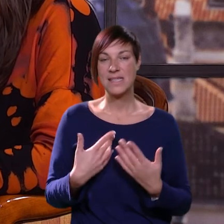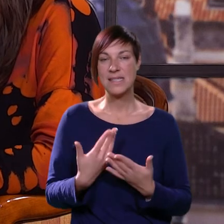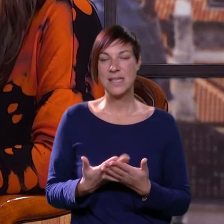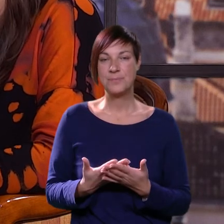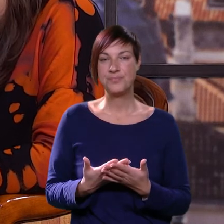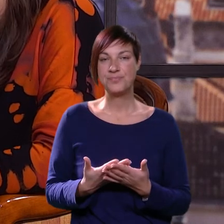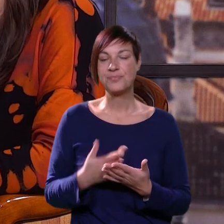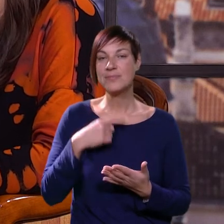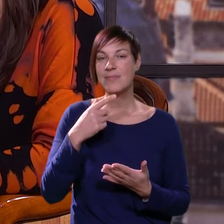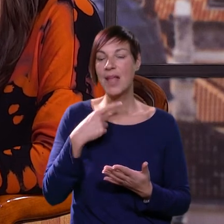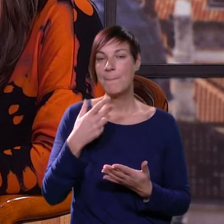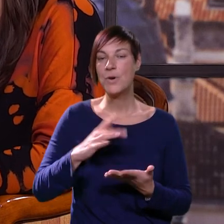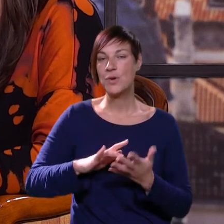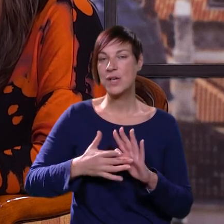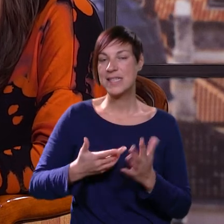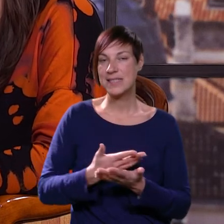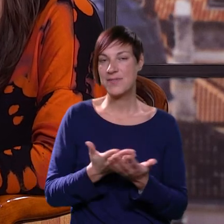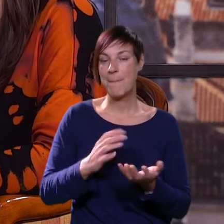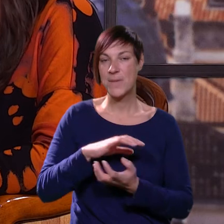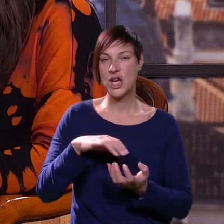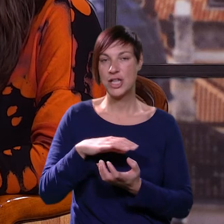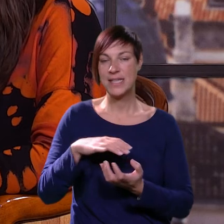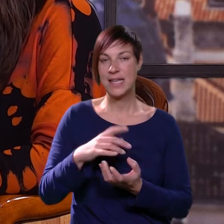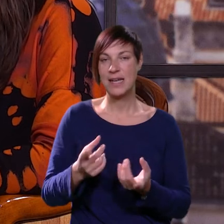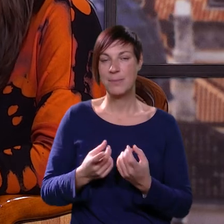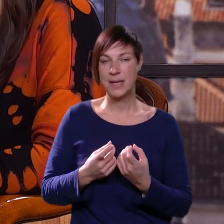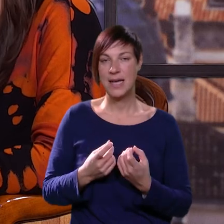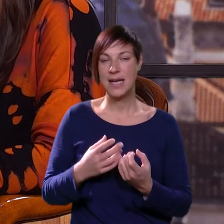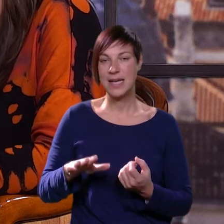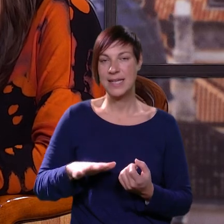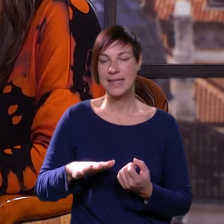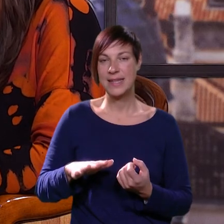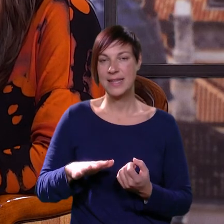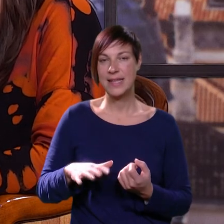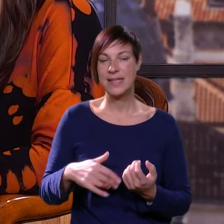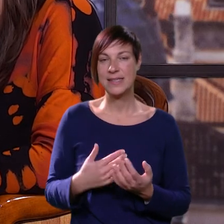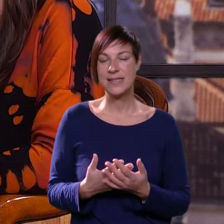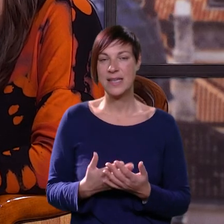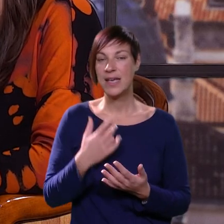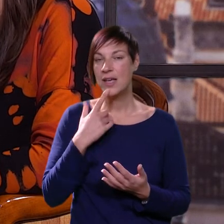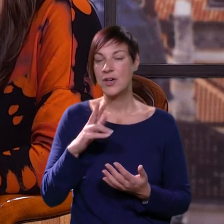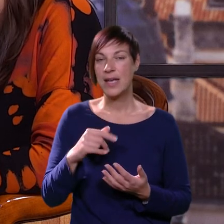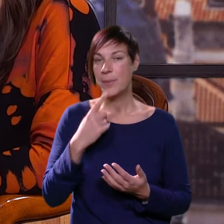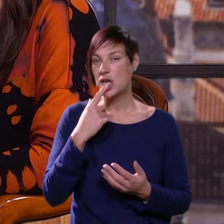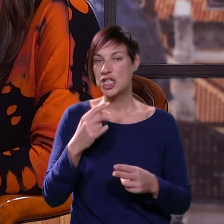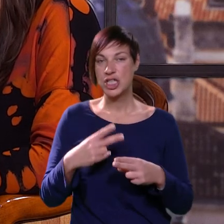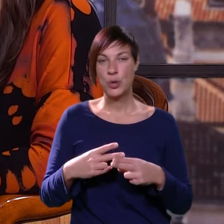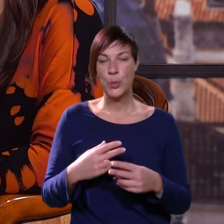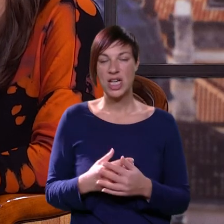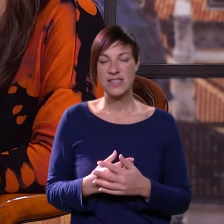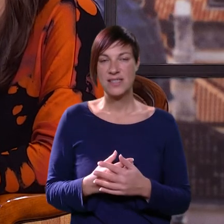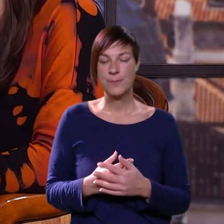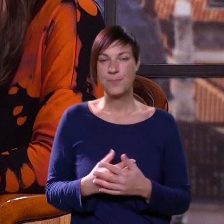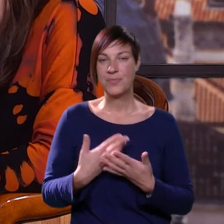emisije, poruka vaša svim roditeljima, ali i djeci koja imaju diabetes.